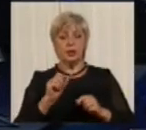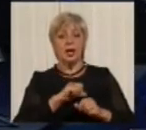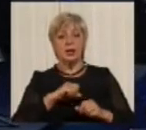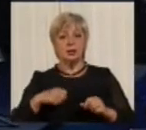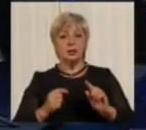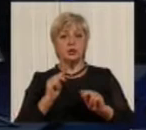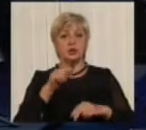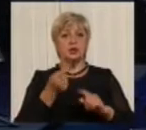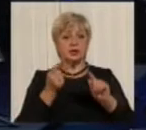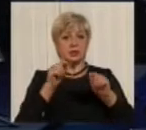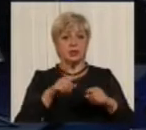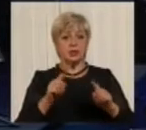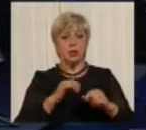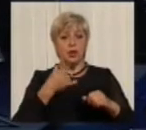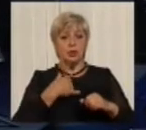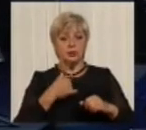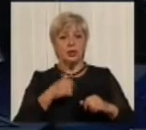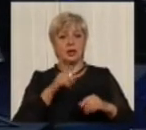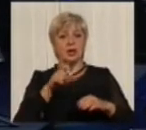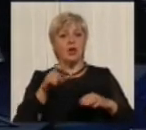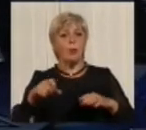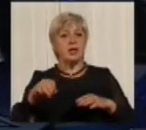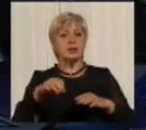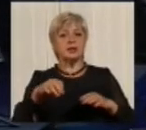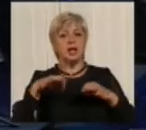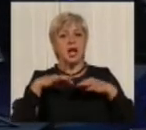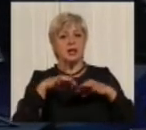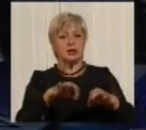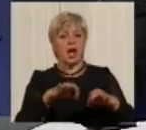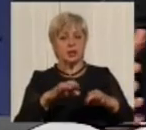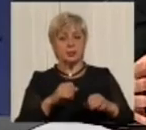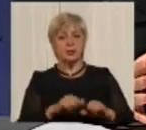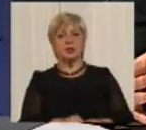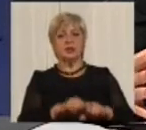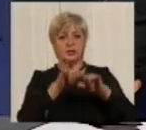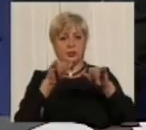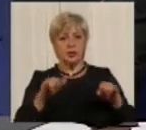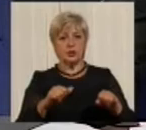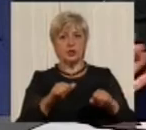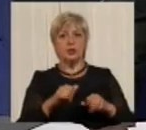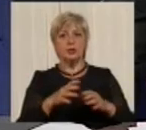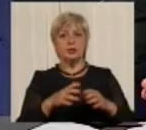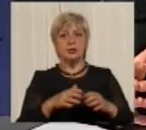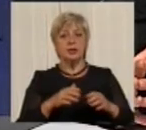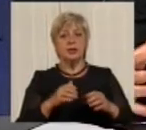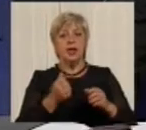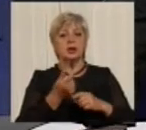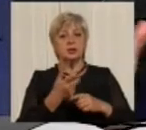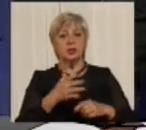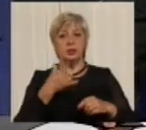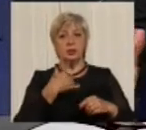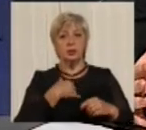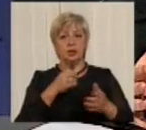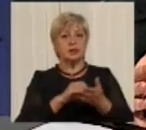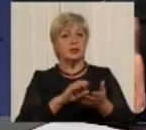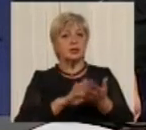громадський транспорт, нагрузка на нього збільшилась теж в рази. Але оскільки у нас перепись населення не